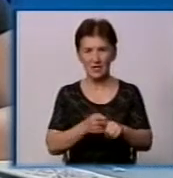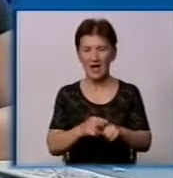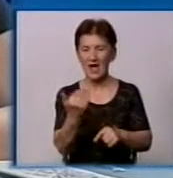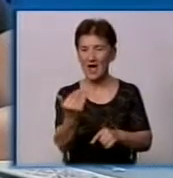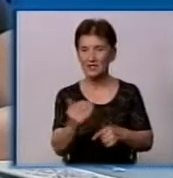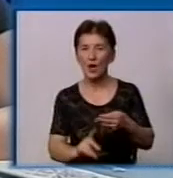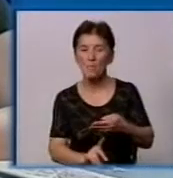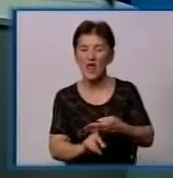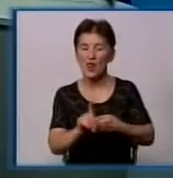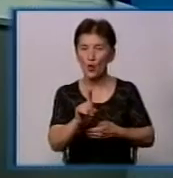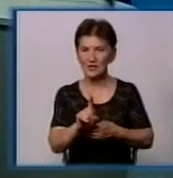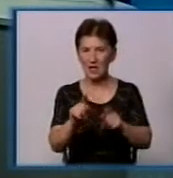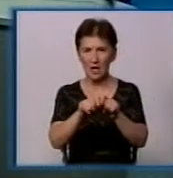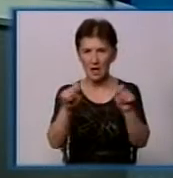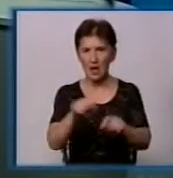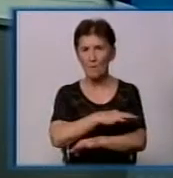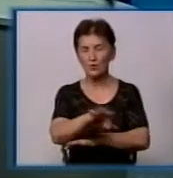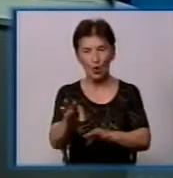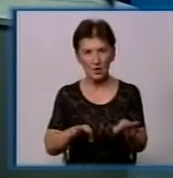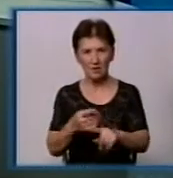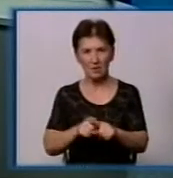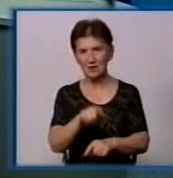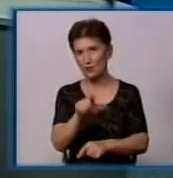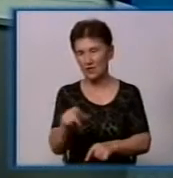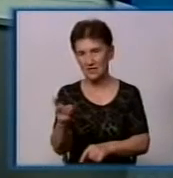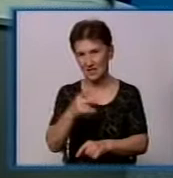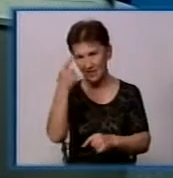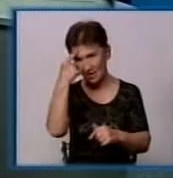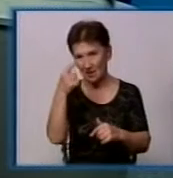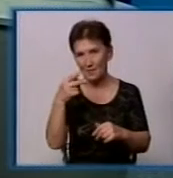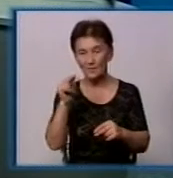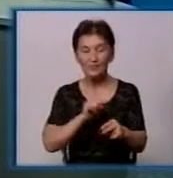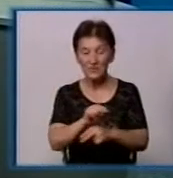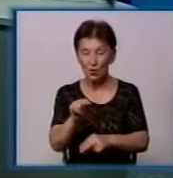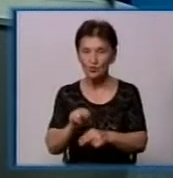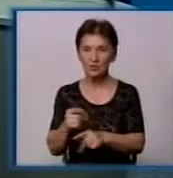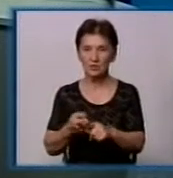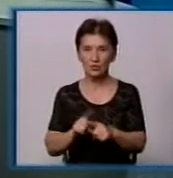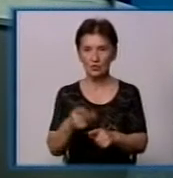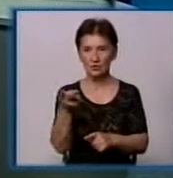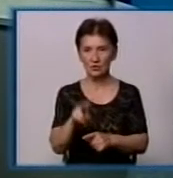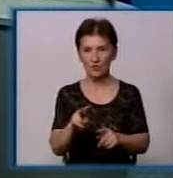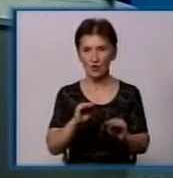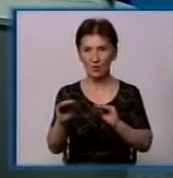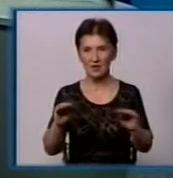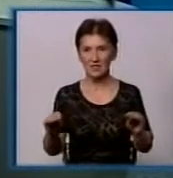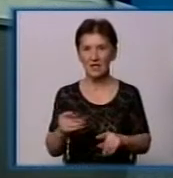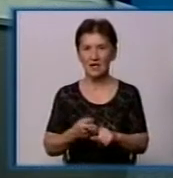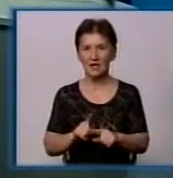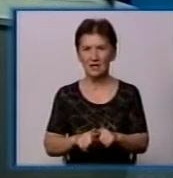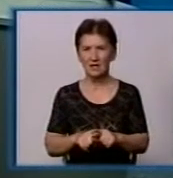і людей потрібно приучити к правильній сортировці мусора, ми решили встановлювати двокомпонентний збор відходів для